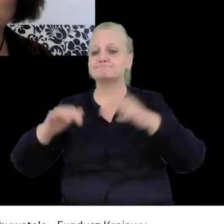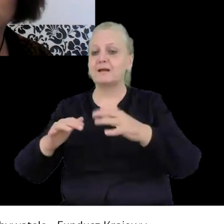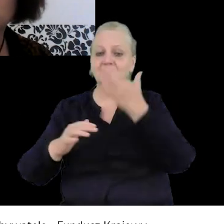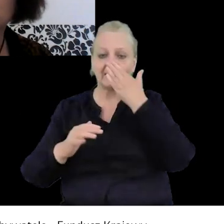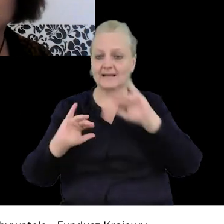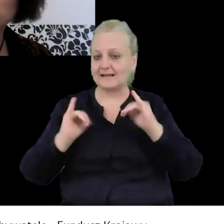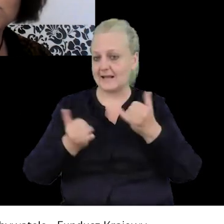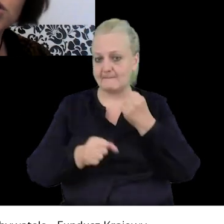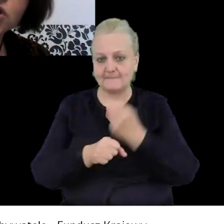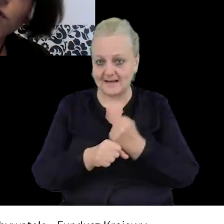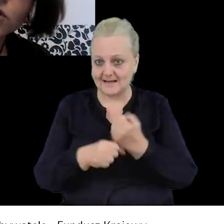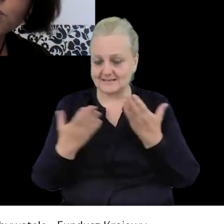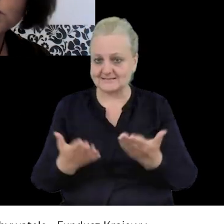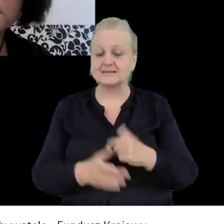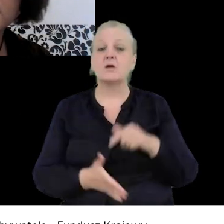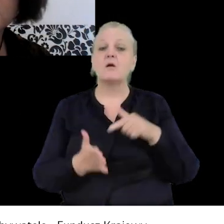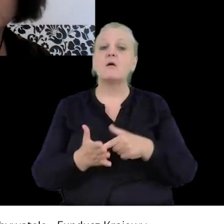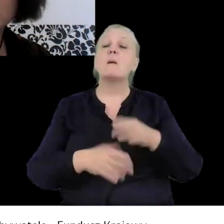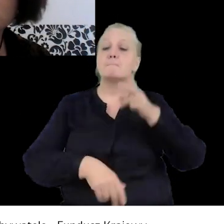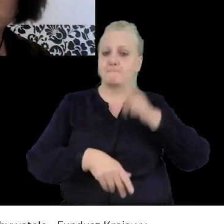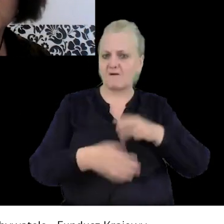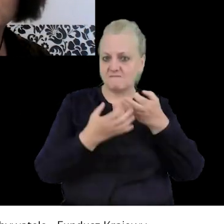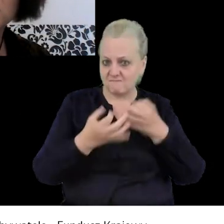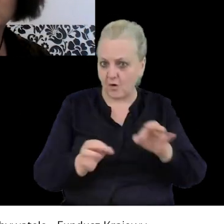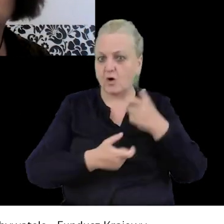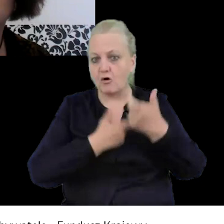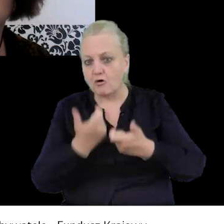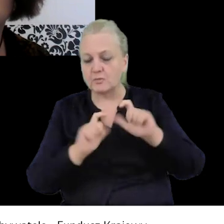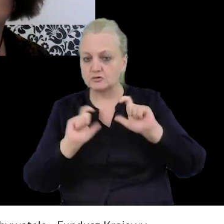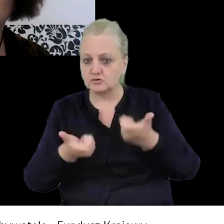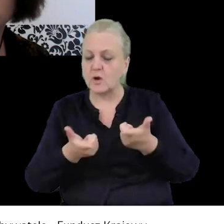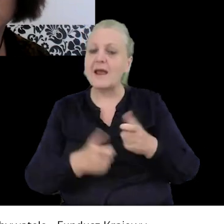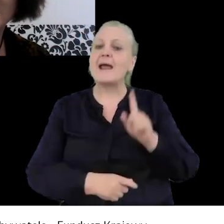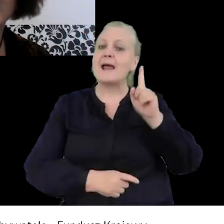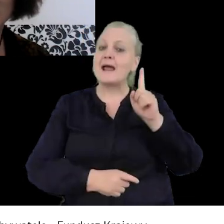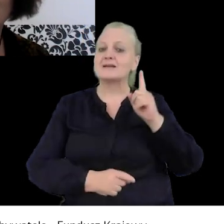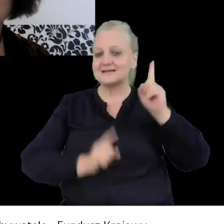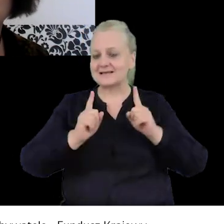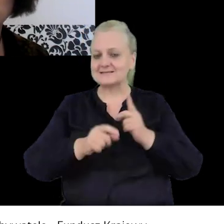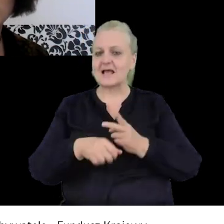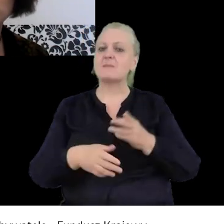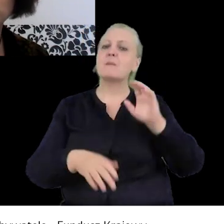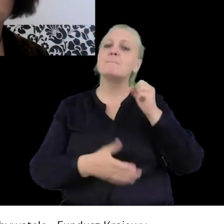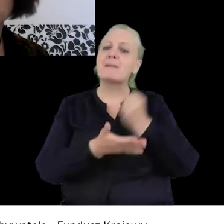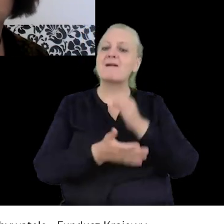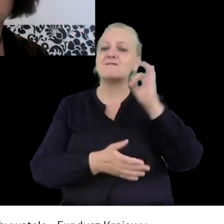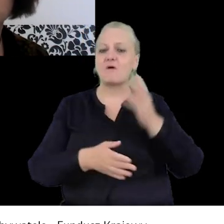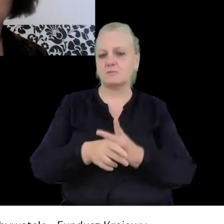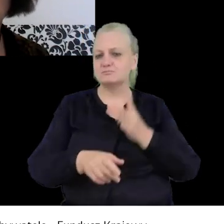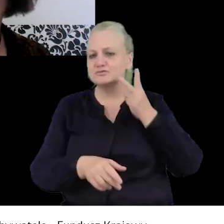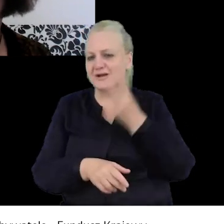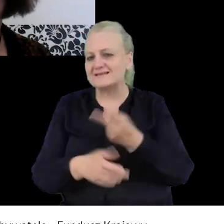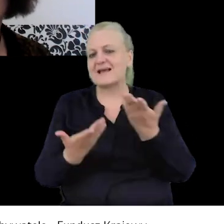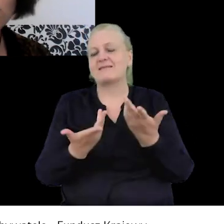Temu, co wolno policji, kiedy przekracza uprawnienia, jaka jest jej rola podczas